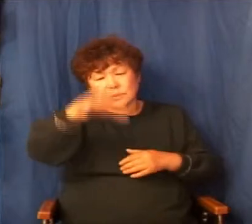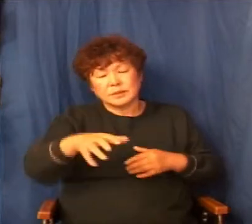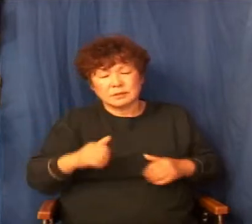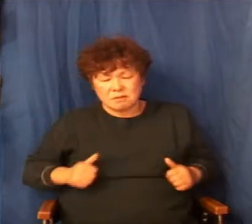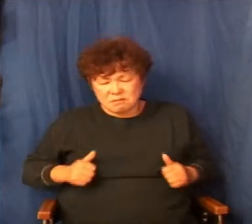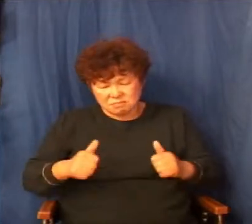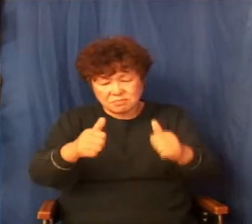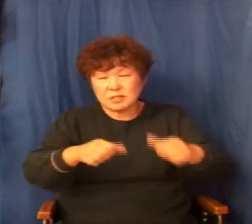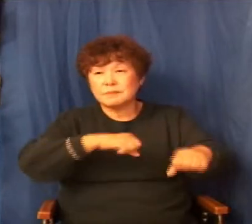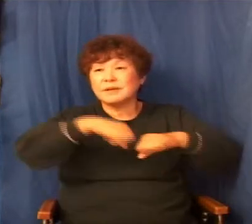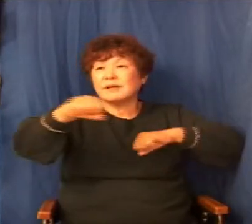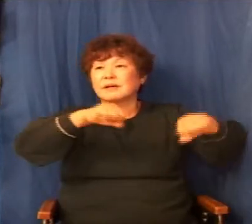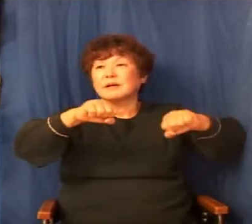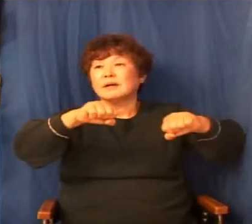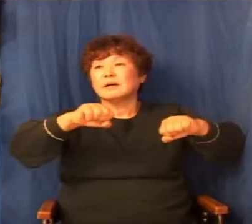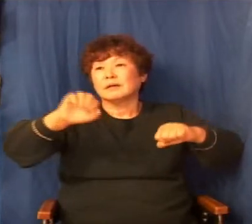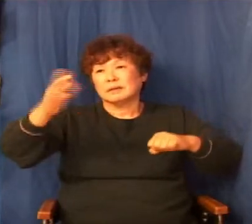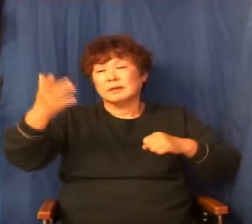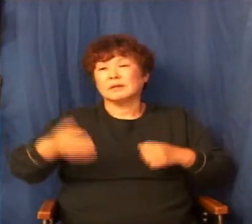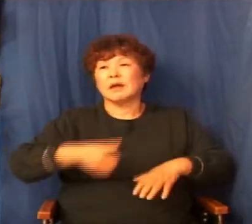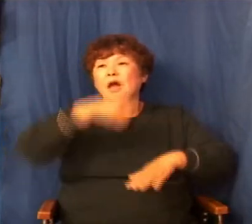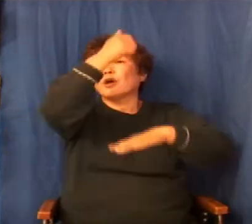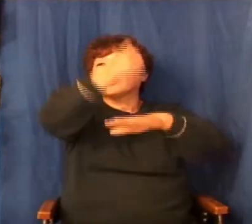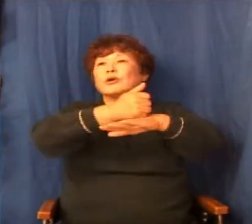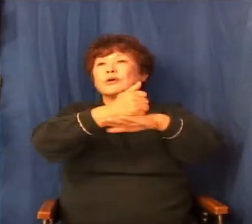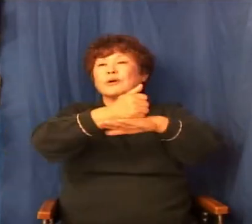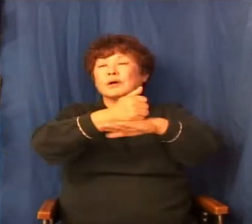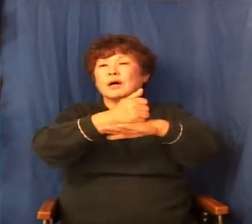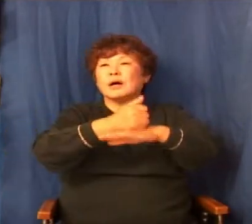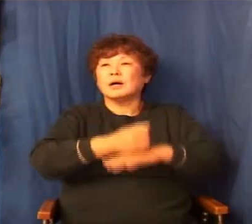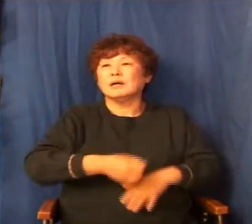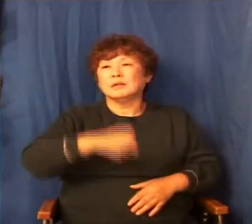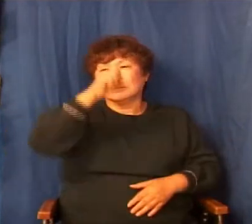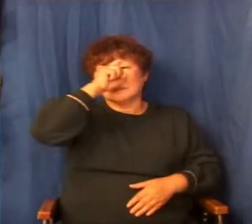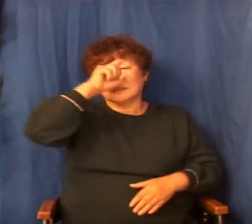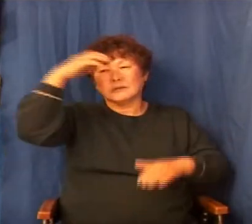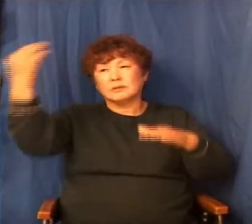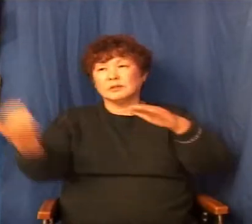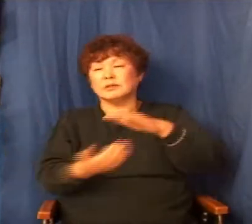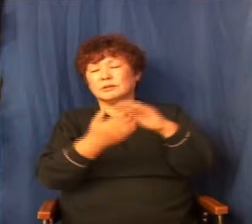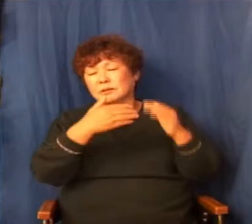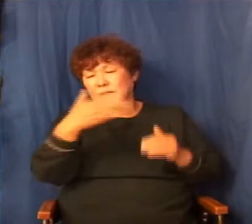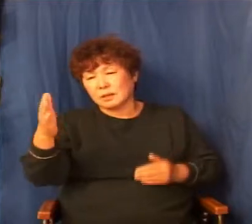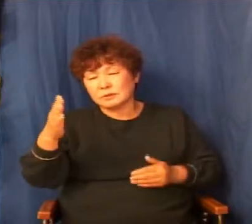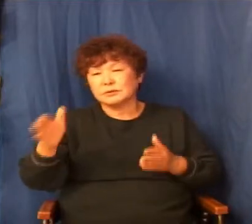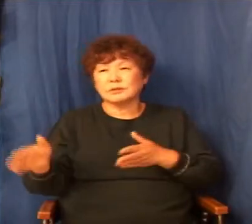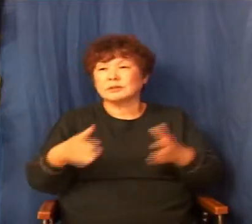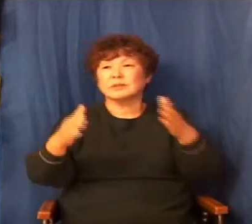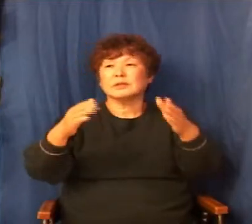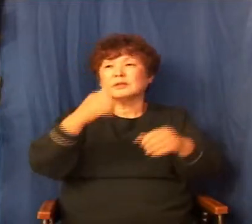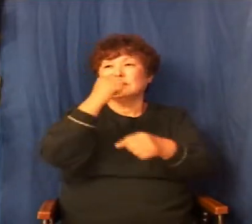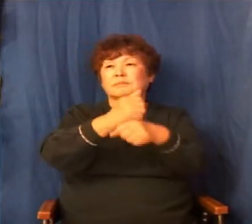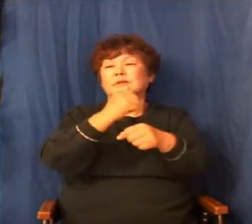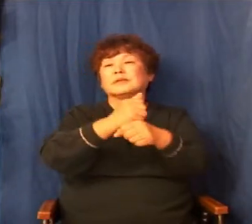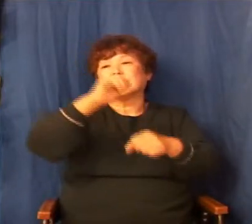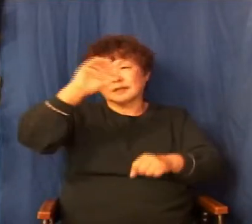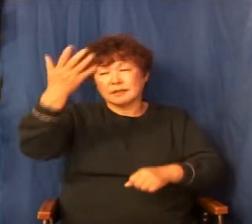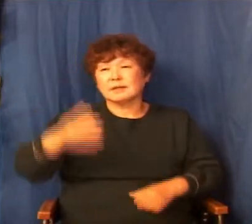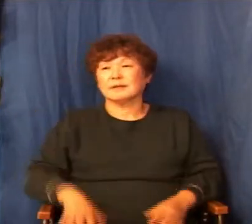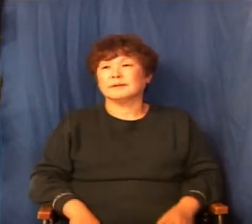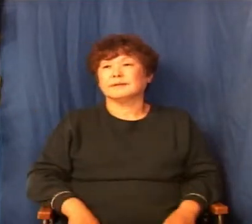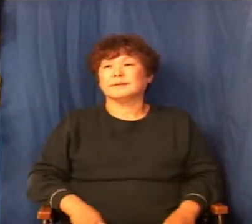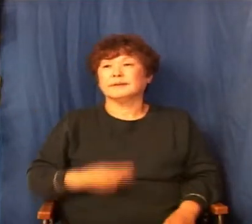근데 그 결과가 어떻게 돼요 협력해서 선을 이루는 쪽으로 하나님께서 만들어 가시는 거죠 기가 막힌